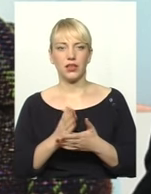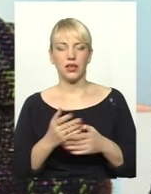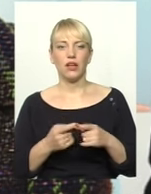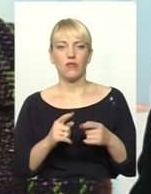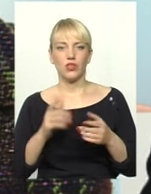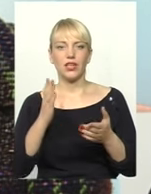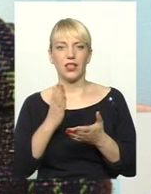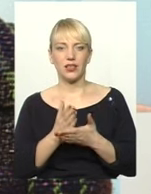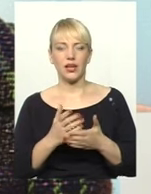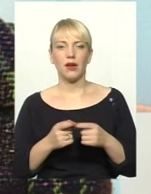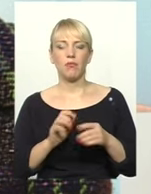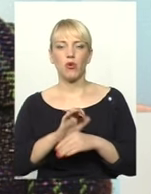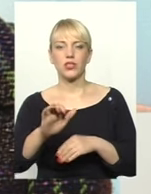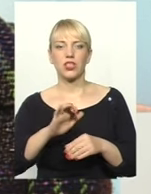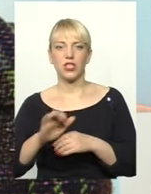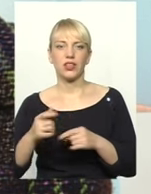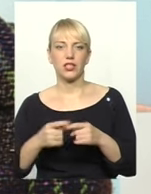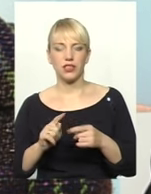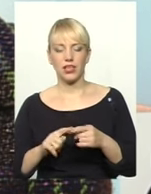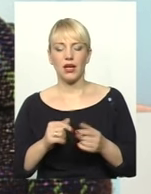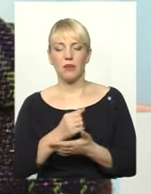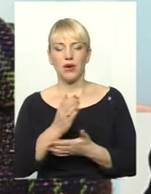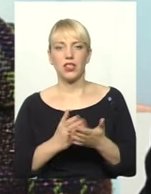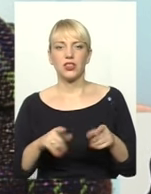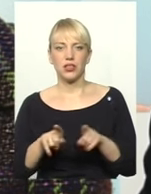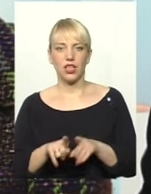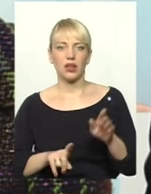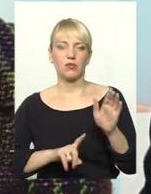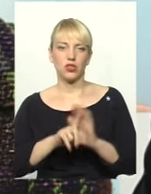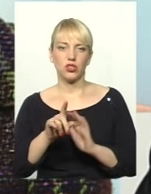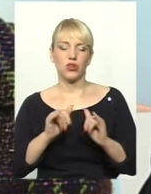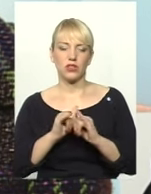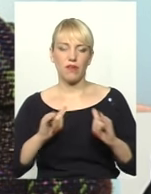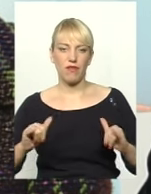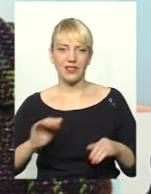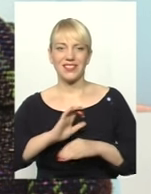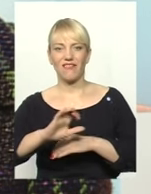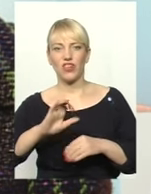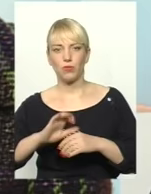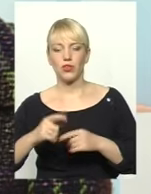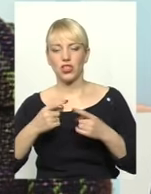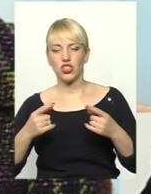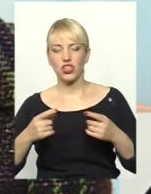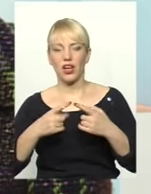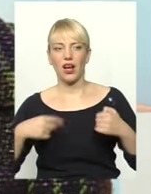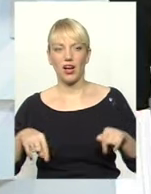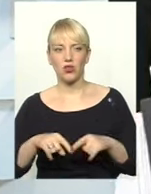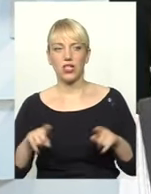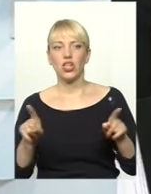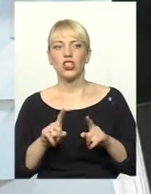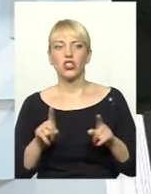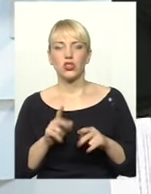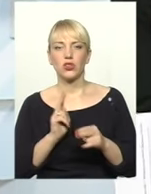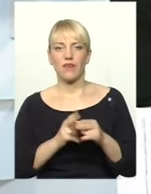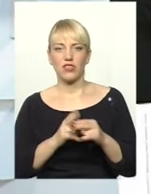постачальниками ці мережі, розумієте? І таким чином почало розвиватись виробництво і інші галузі. Що заважає зробити це